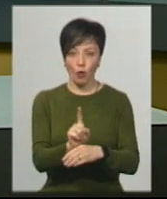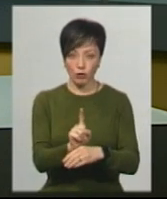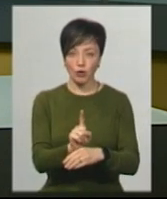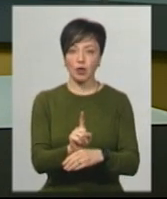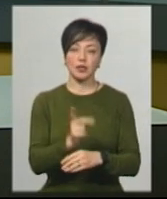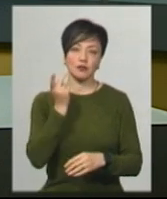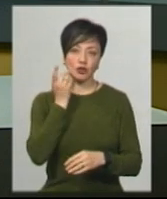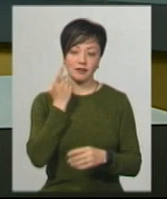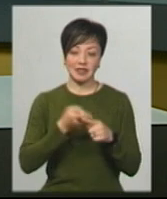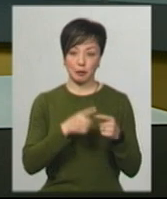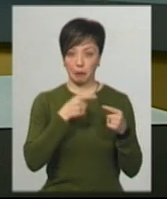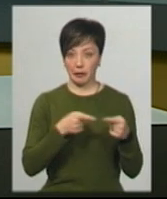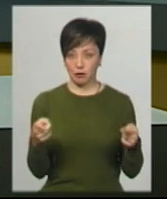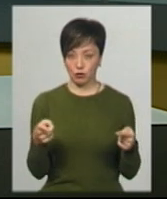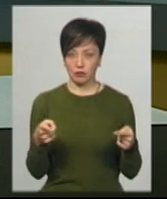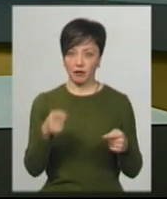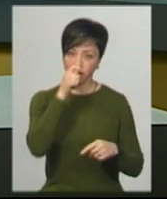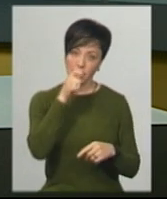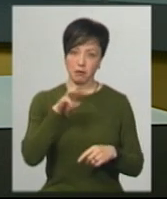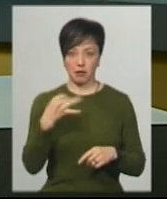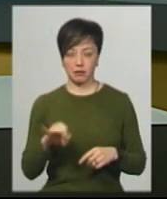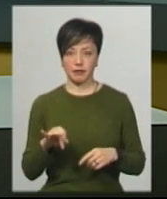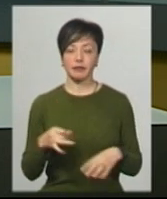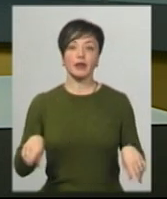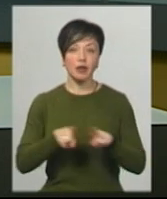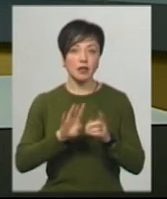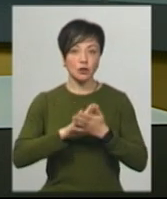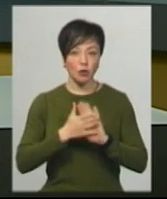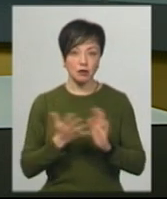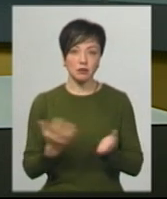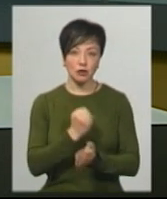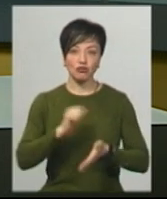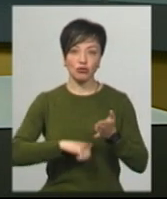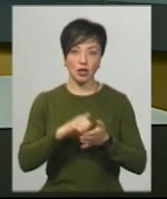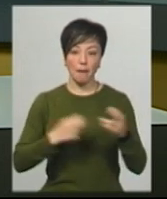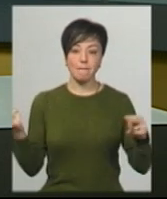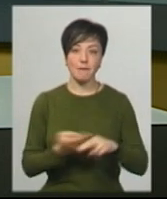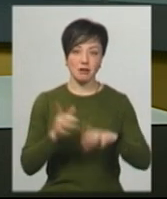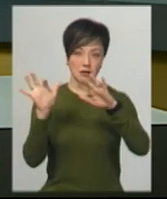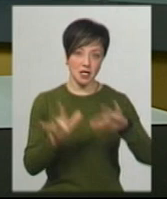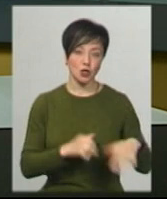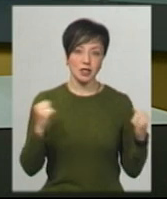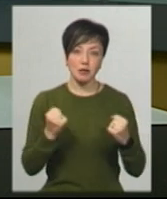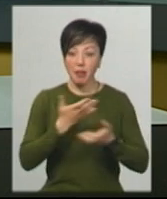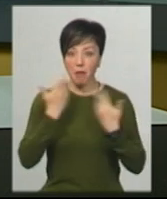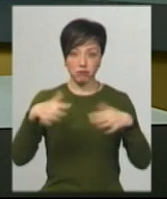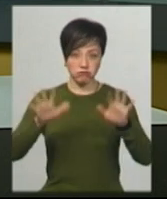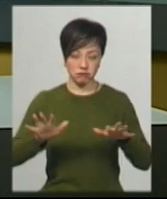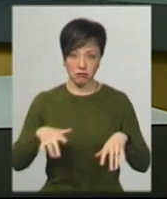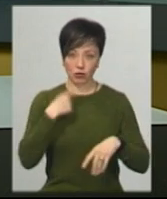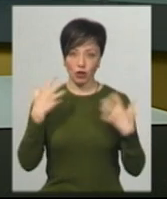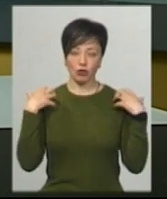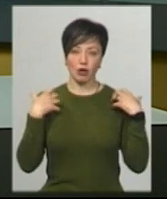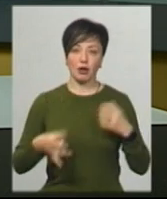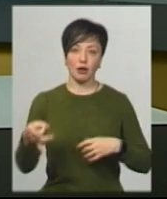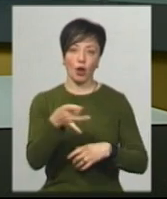фіксують зазвичай у цей період у квітні-травні. Така ситуація склалась через безсніжну зиму та відсутність дощів, каже начальник